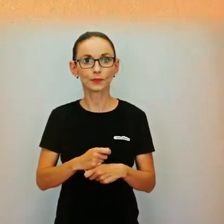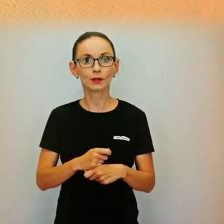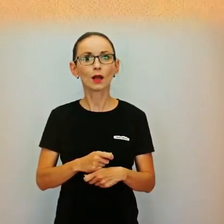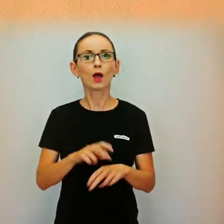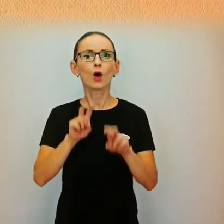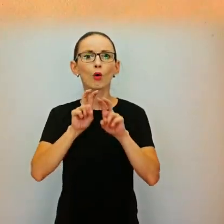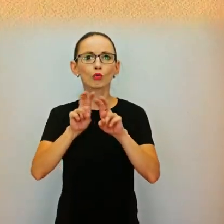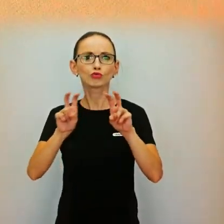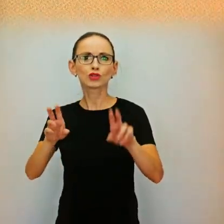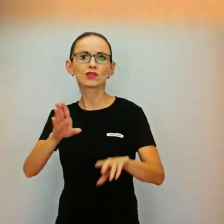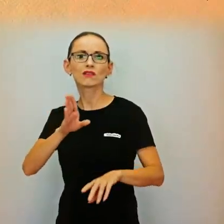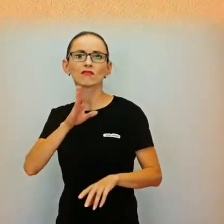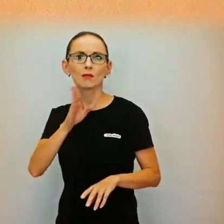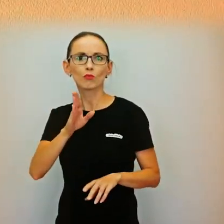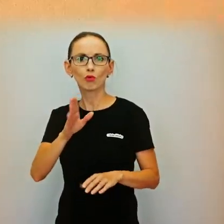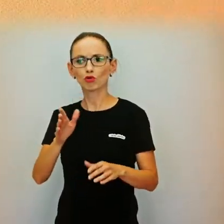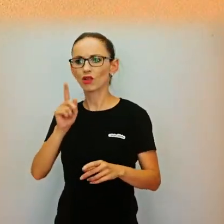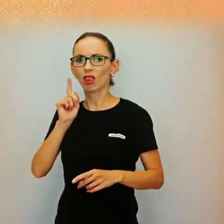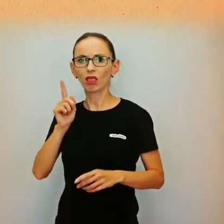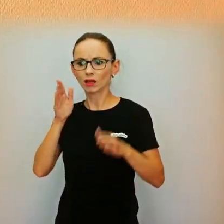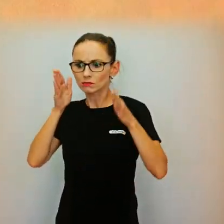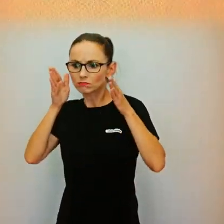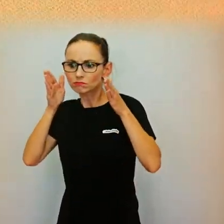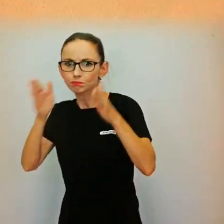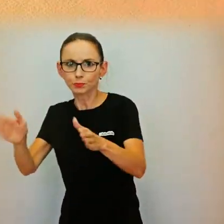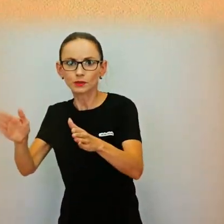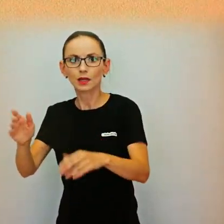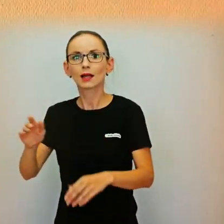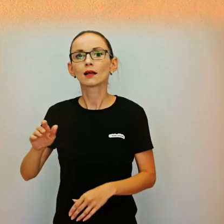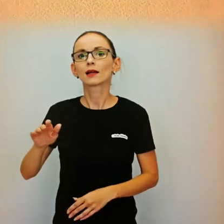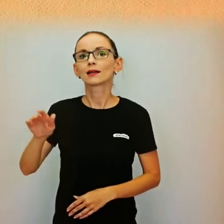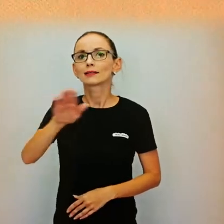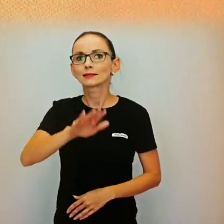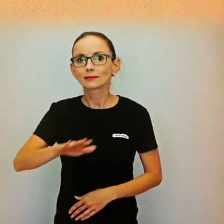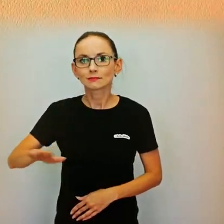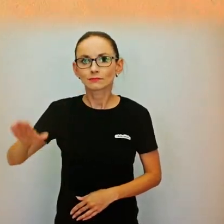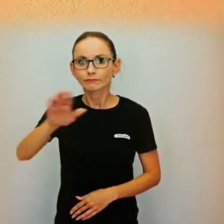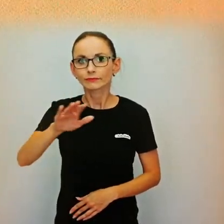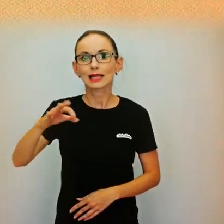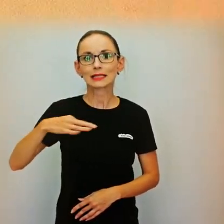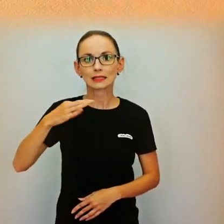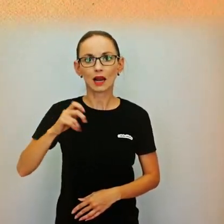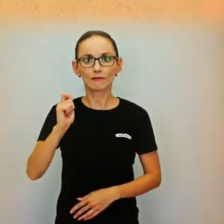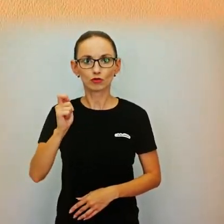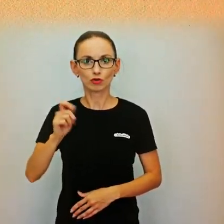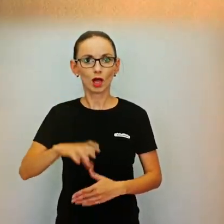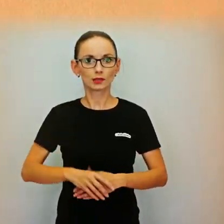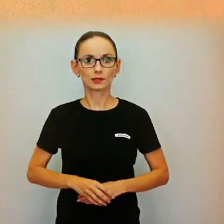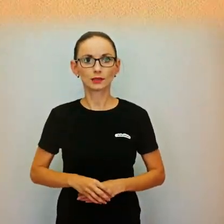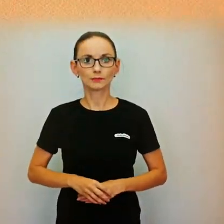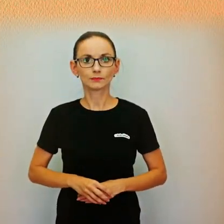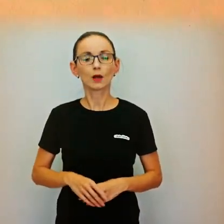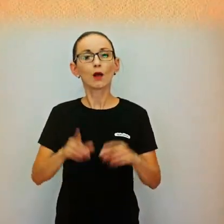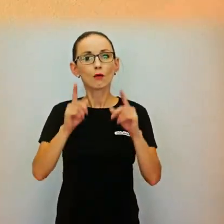nakoniec učí oddelenie. Tým pádom nemá šanci zapadliť medzi školu vekov. A o tom je i kúdia,